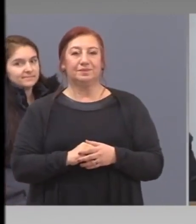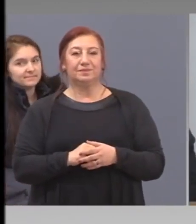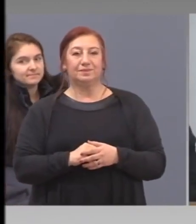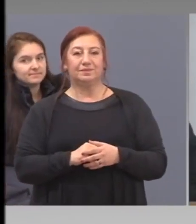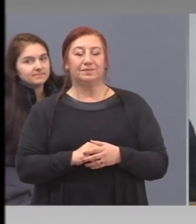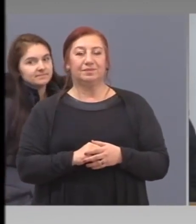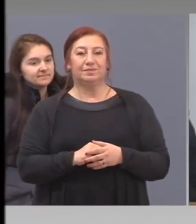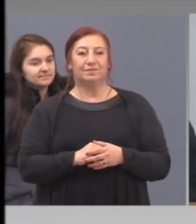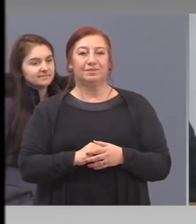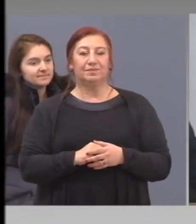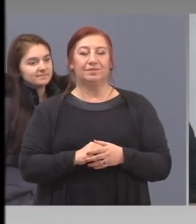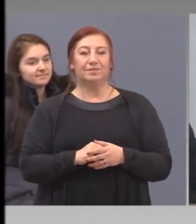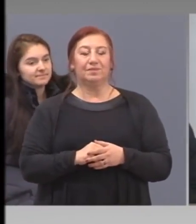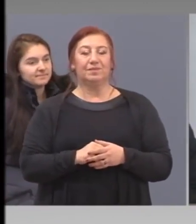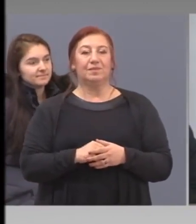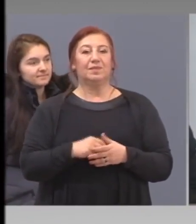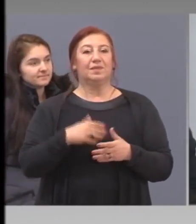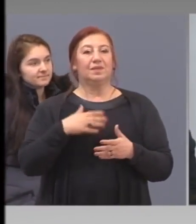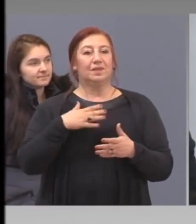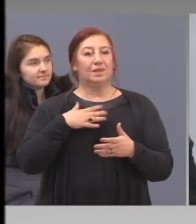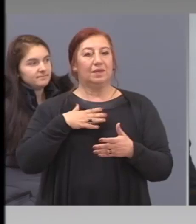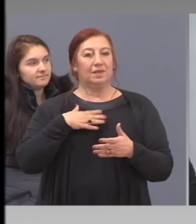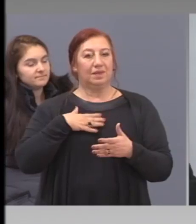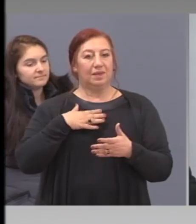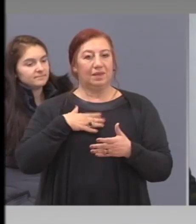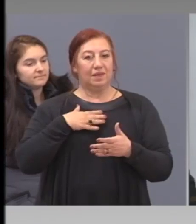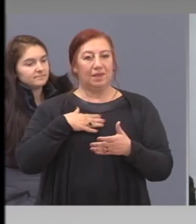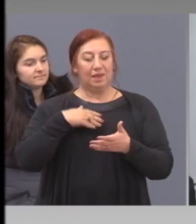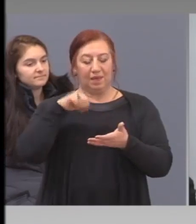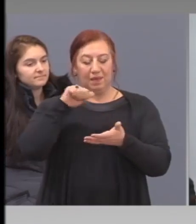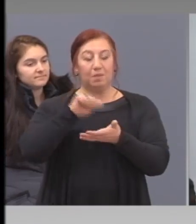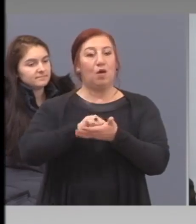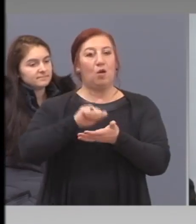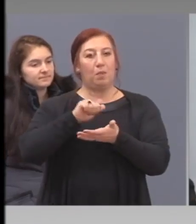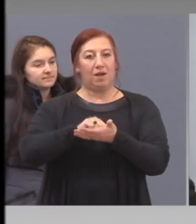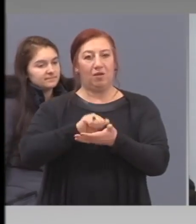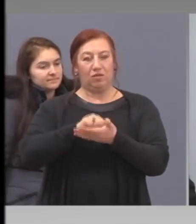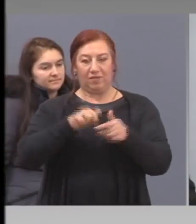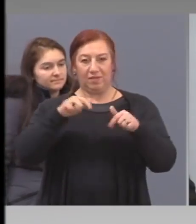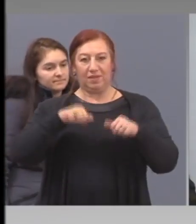Иам обнародван днес, брой 28 държавен вестник,